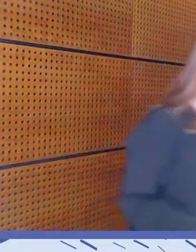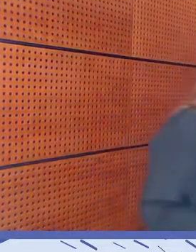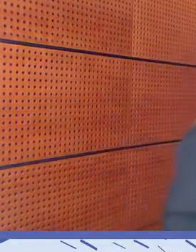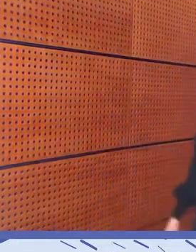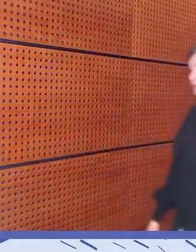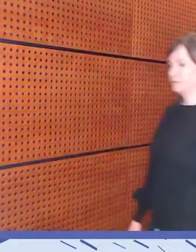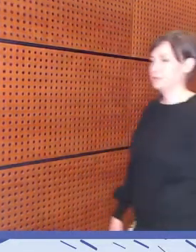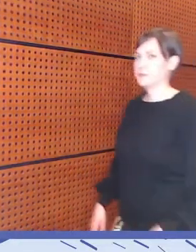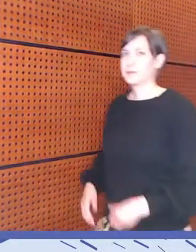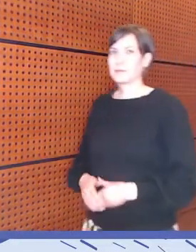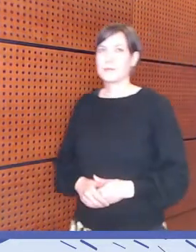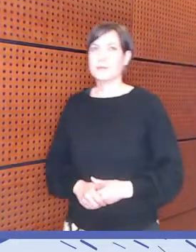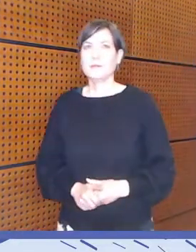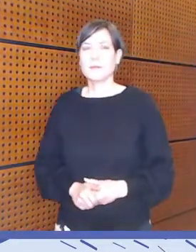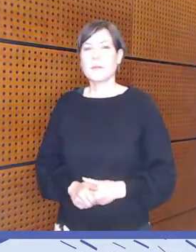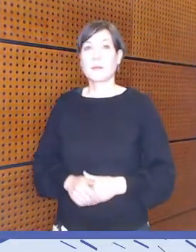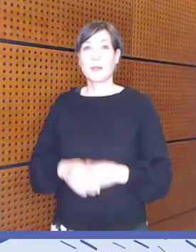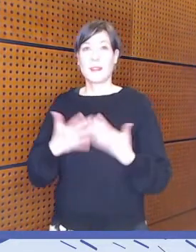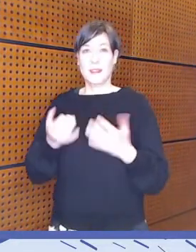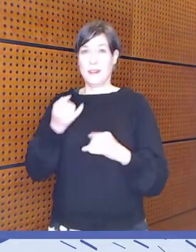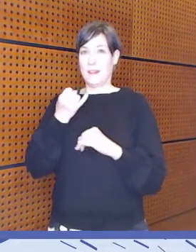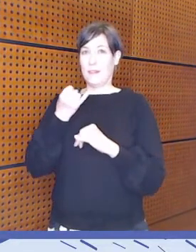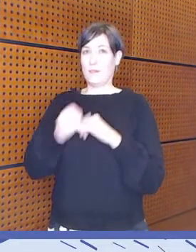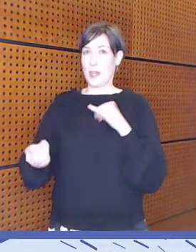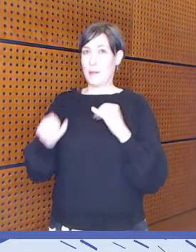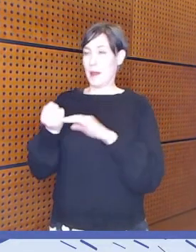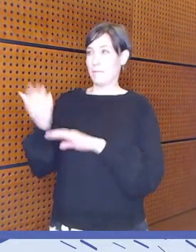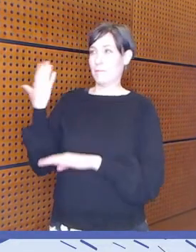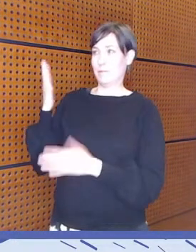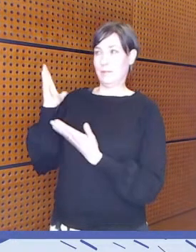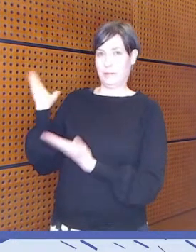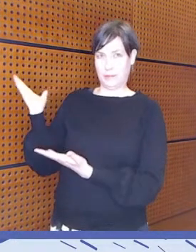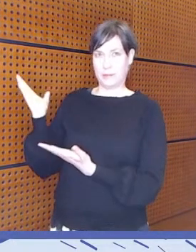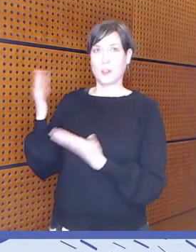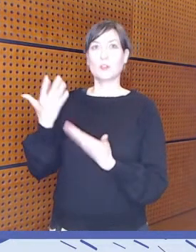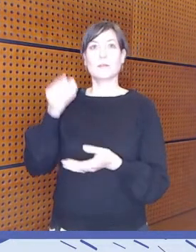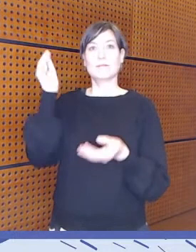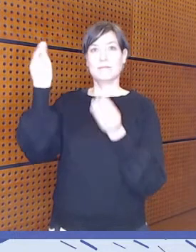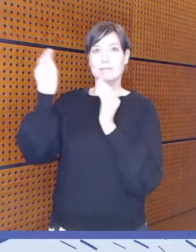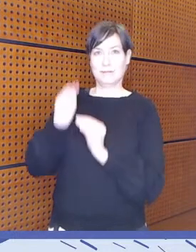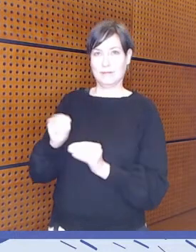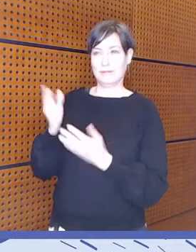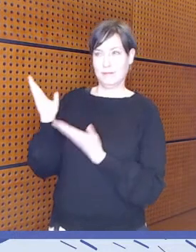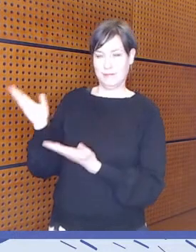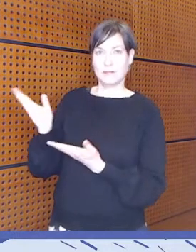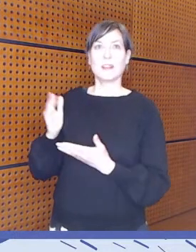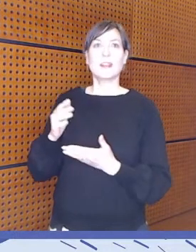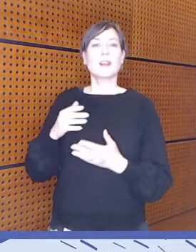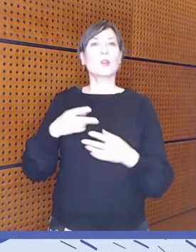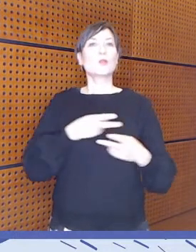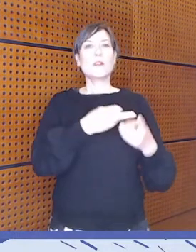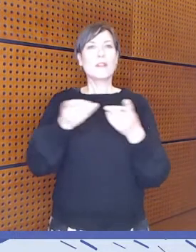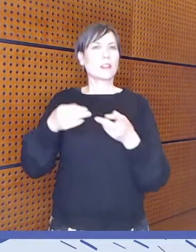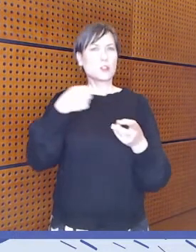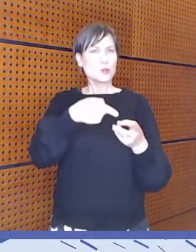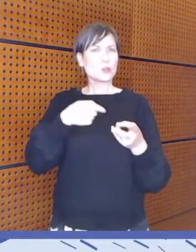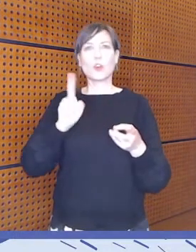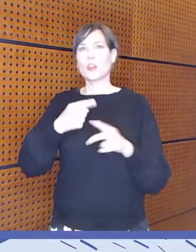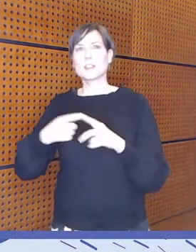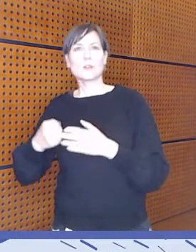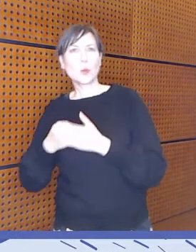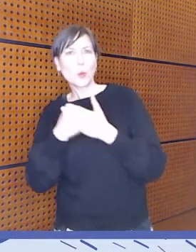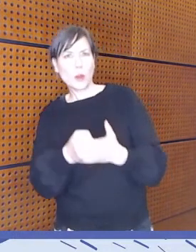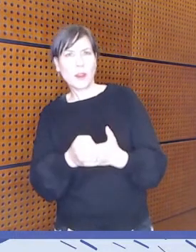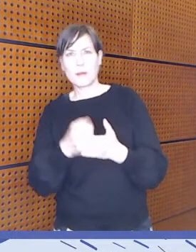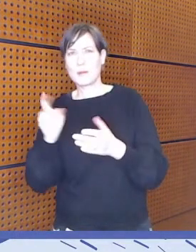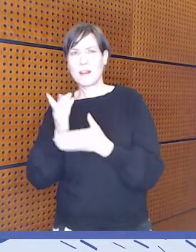Meidän viimeiselle dialle on koottu nyt sitten tällaisia yhdenvertaisuutta tukevia tekijöitä, joita on tullut tässä vähän